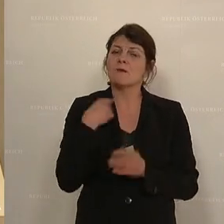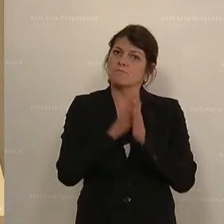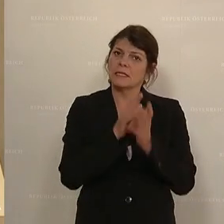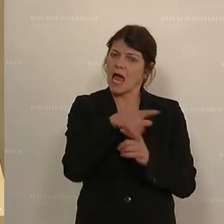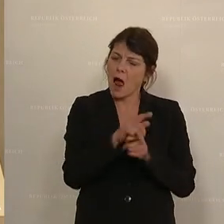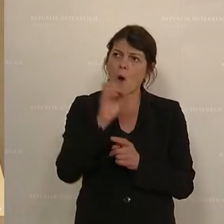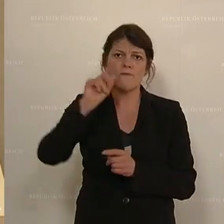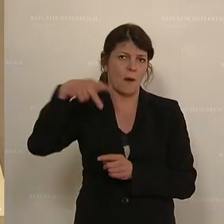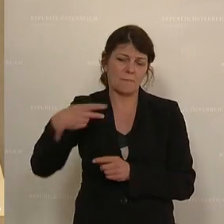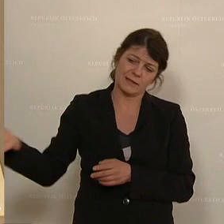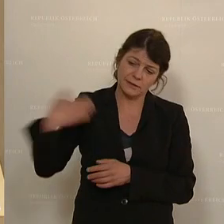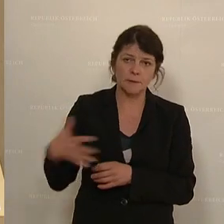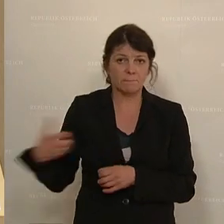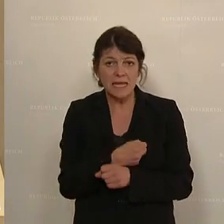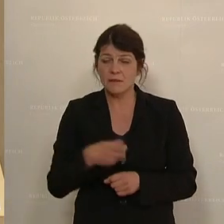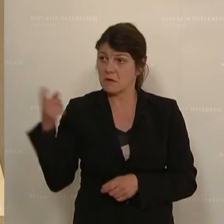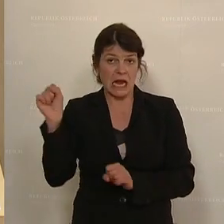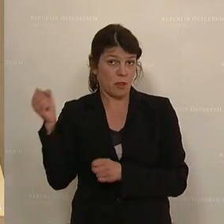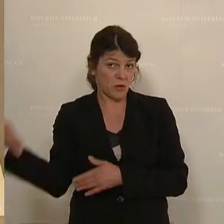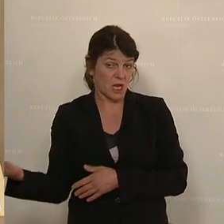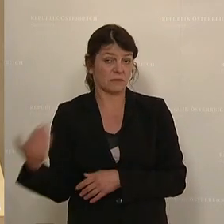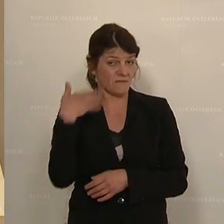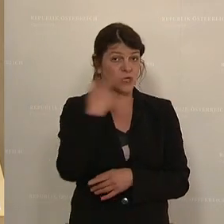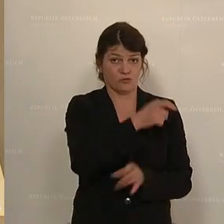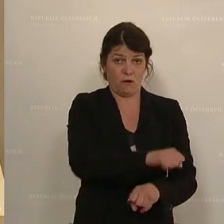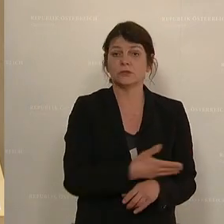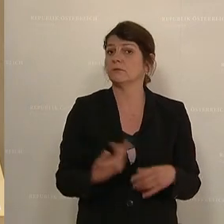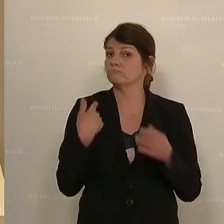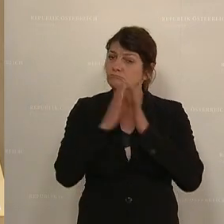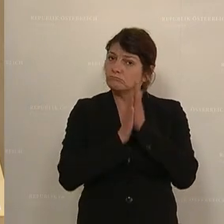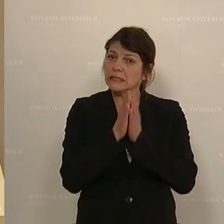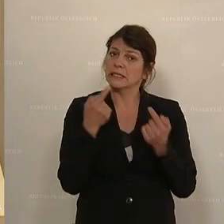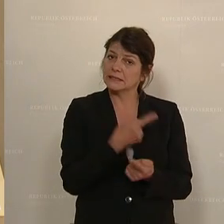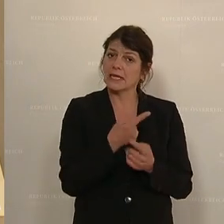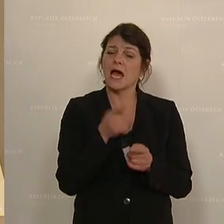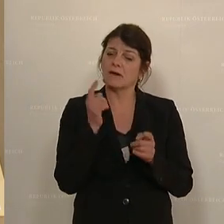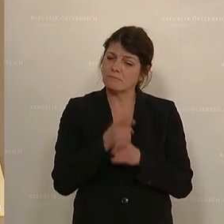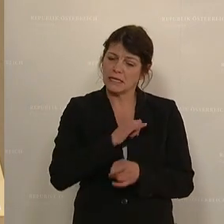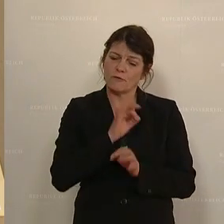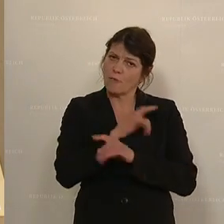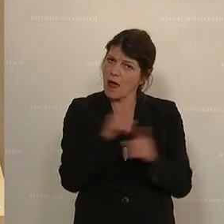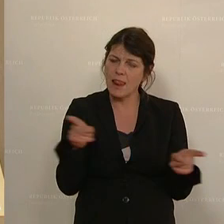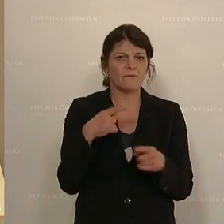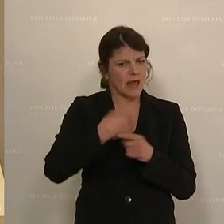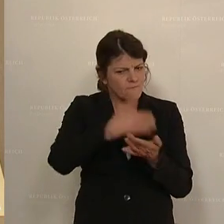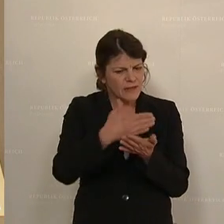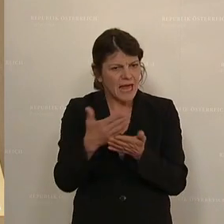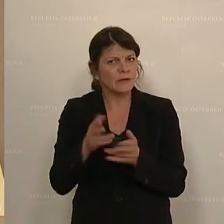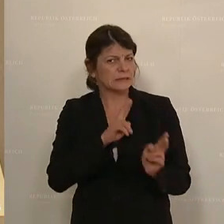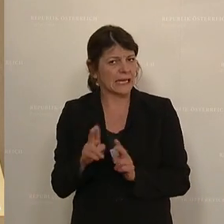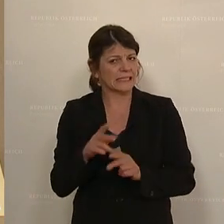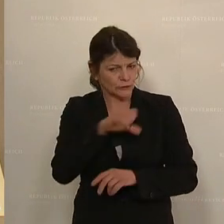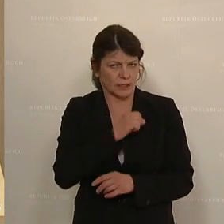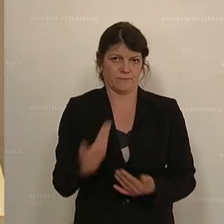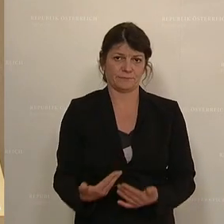ÖVP mitzunehmen, die das anscheinend noch nicht kann. Und ich ersuche Sie im Interesse aller, eine Verteilungsgerechtigkeit zu erzielen.